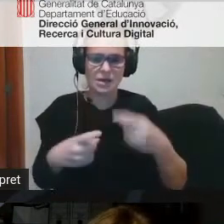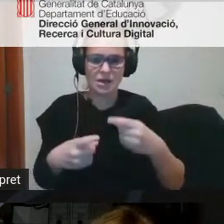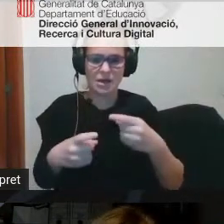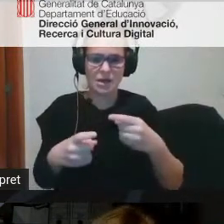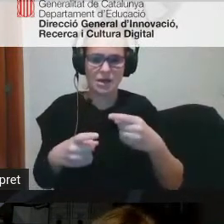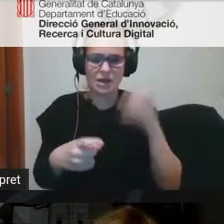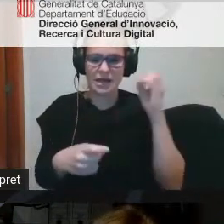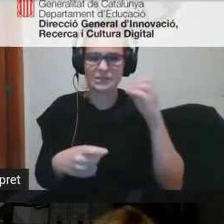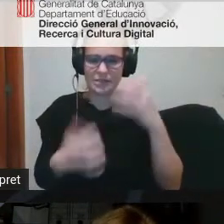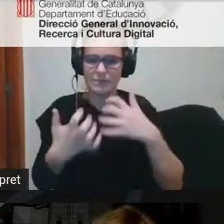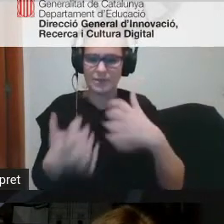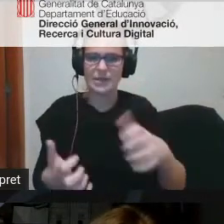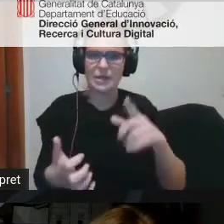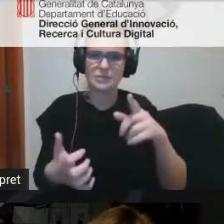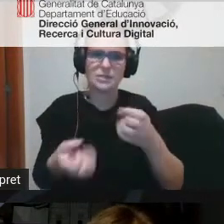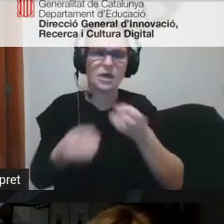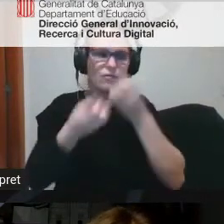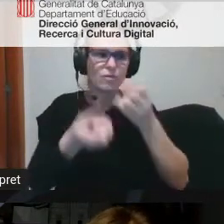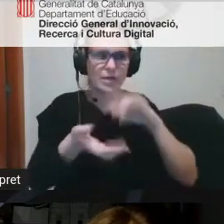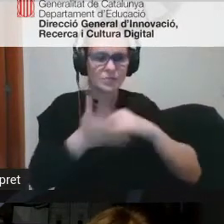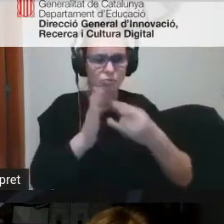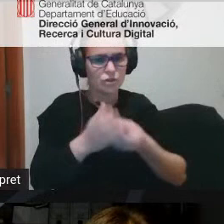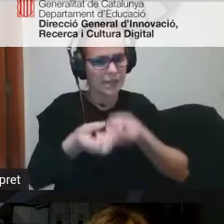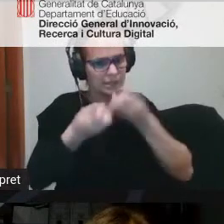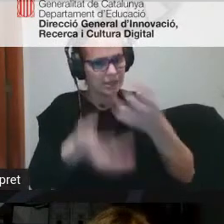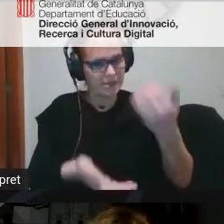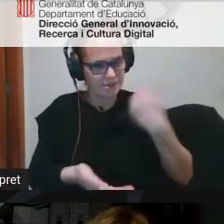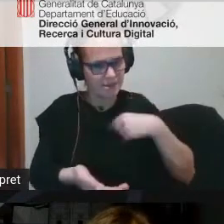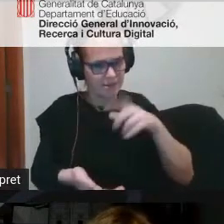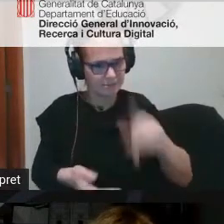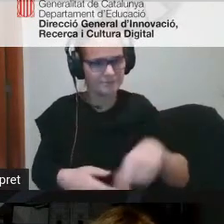del projecte estan informades del que fem